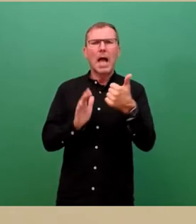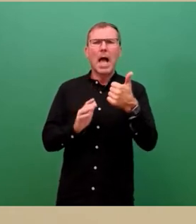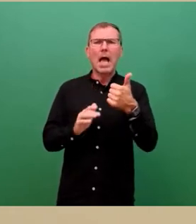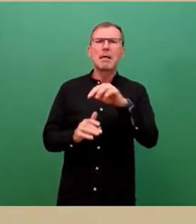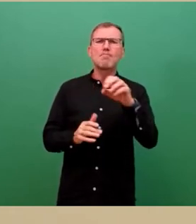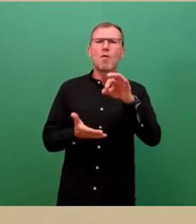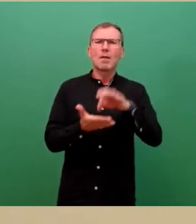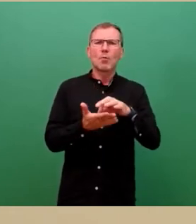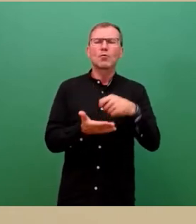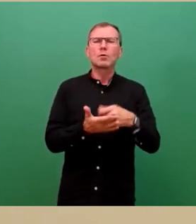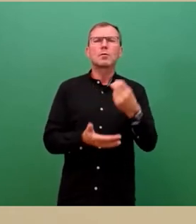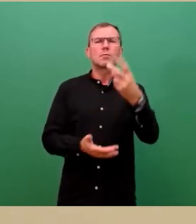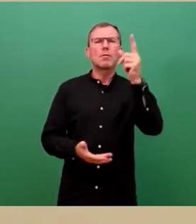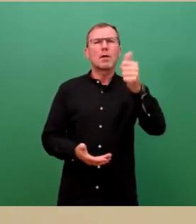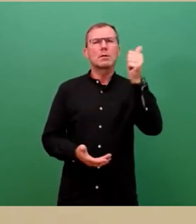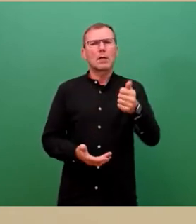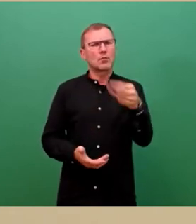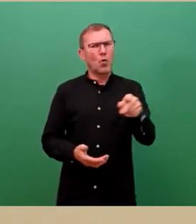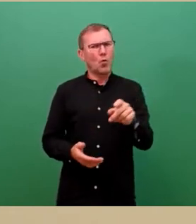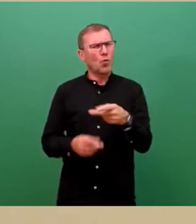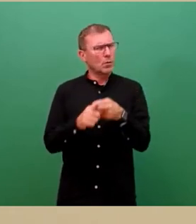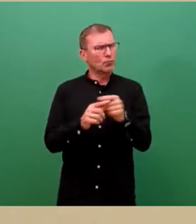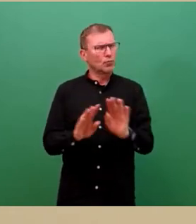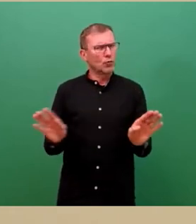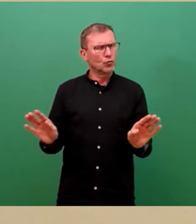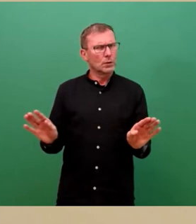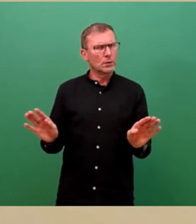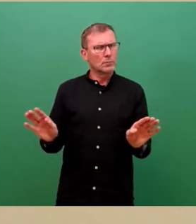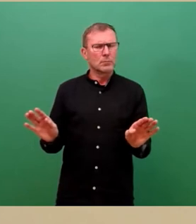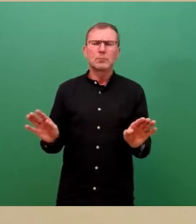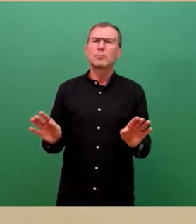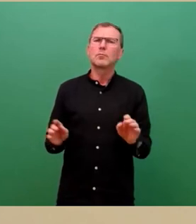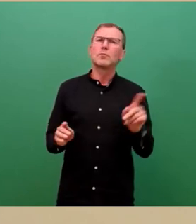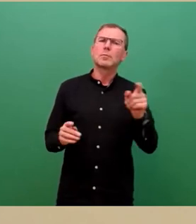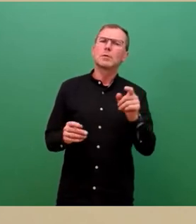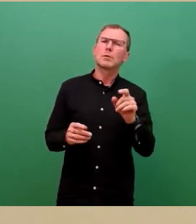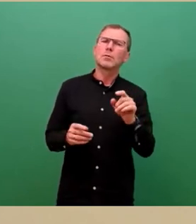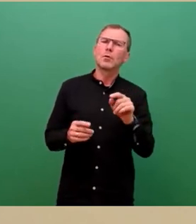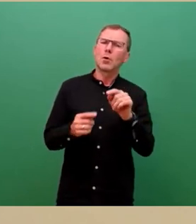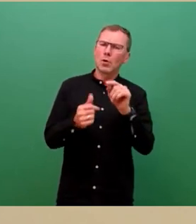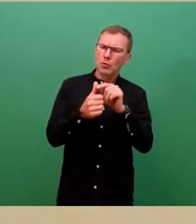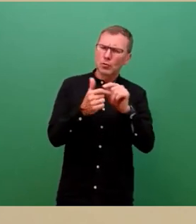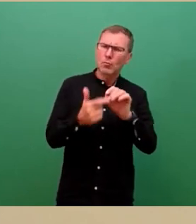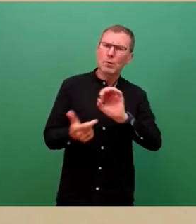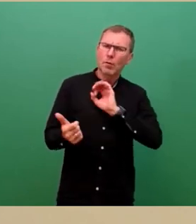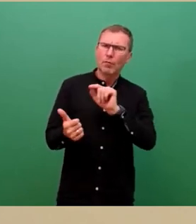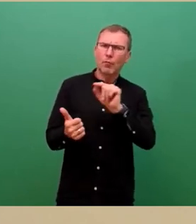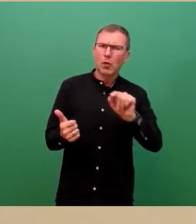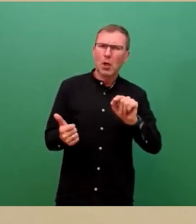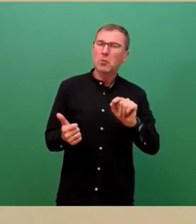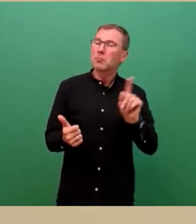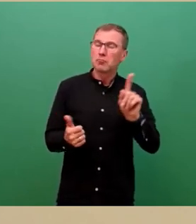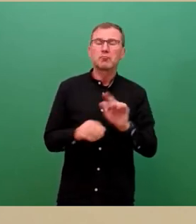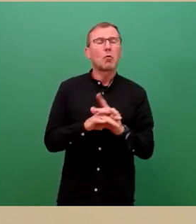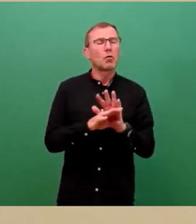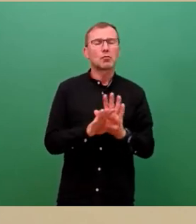.100 Euro im Schnitt und ist mit den erzielten Effekten, die ich schon beschrieben habe, sehr wirtschaftlich.